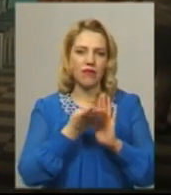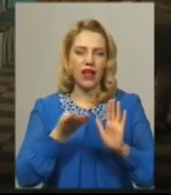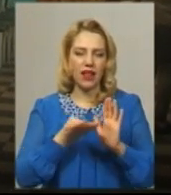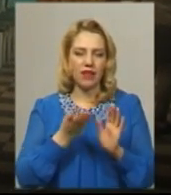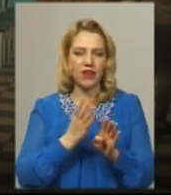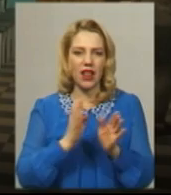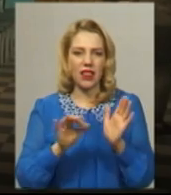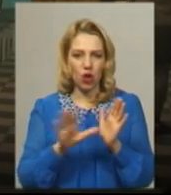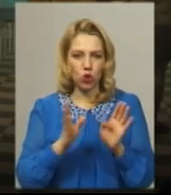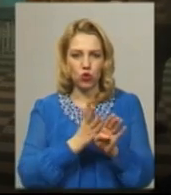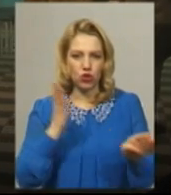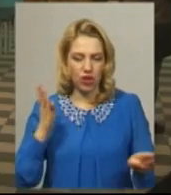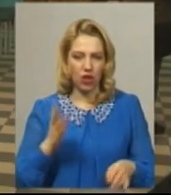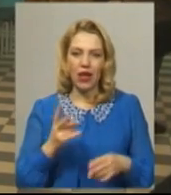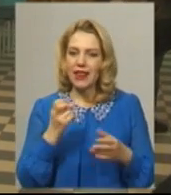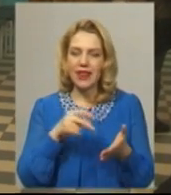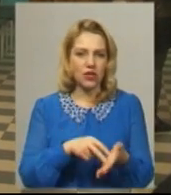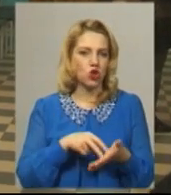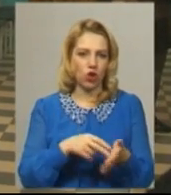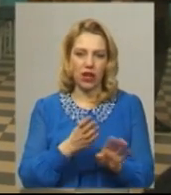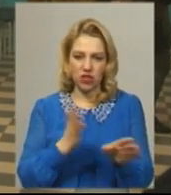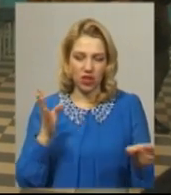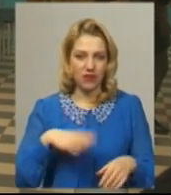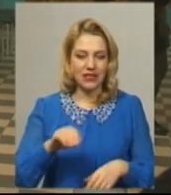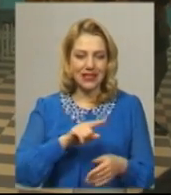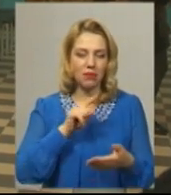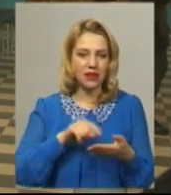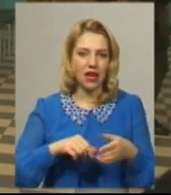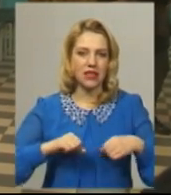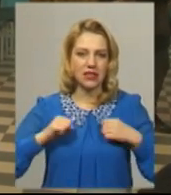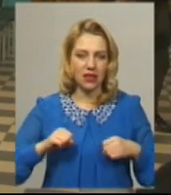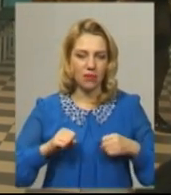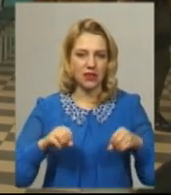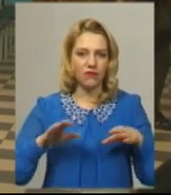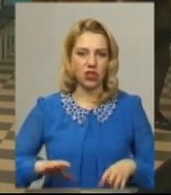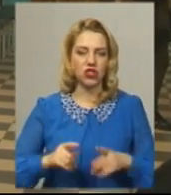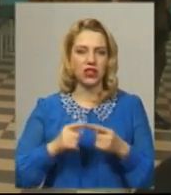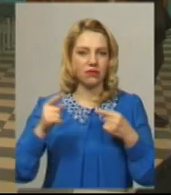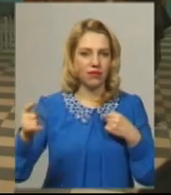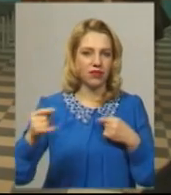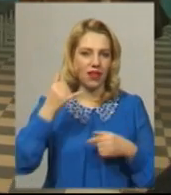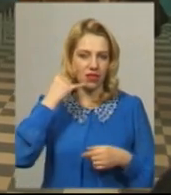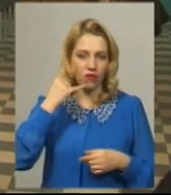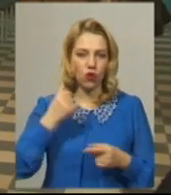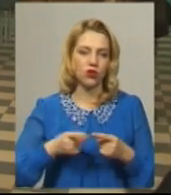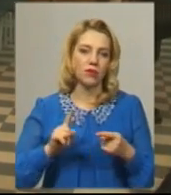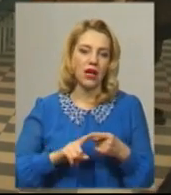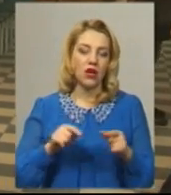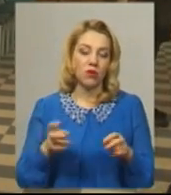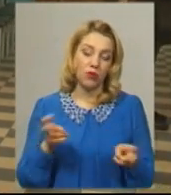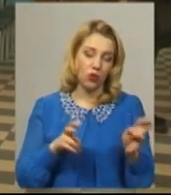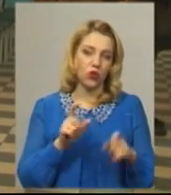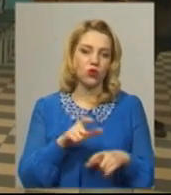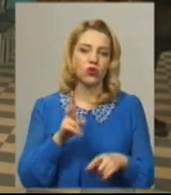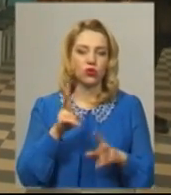черзі не стоять. Всі питання ми вирішуємо телефоном, намагаємося вирішити дистанційно. Сюди приходять люди, які, можливо, не знали, що